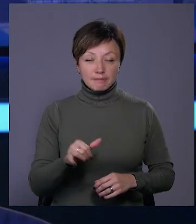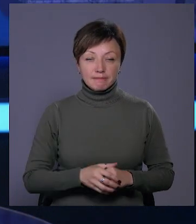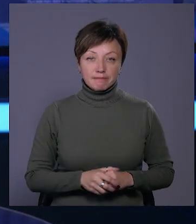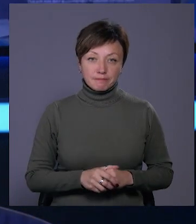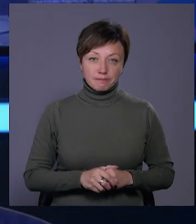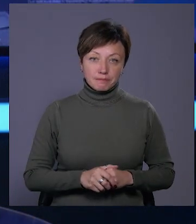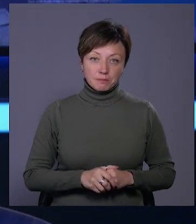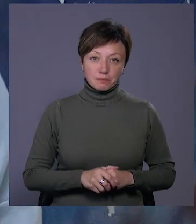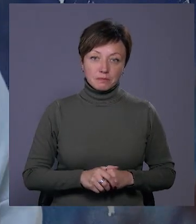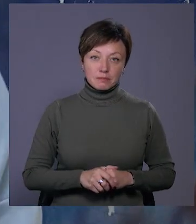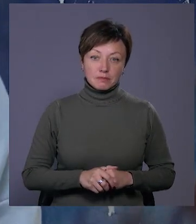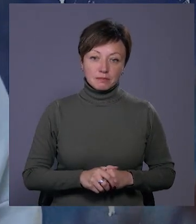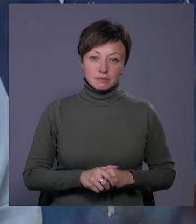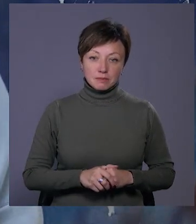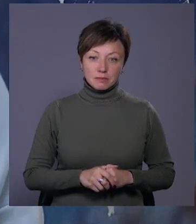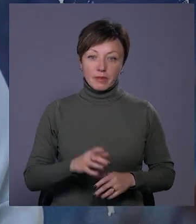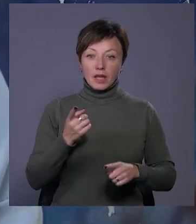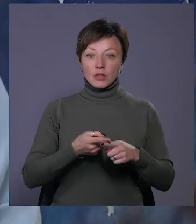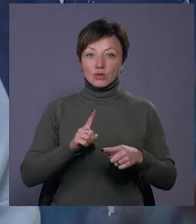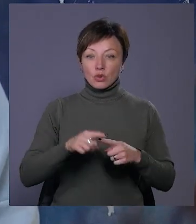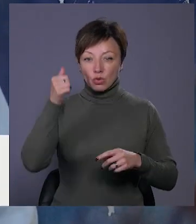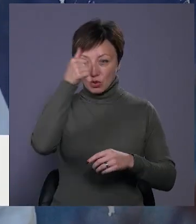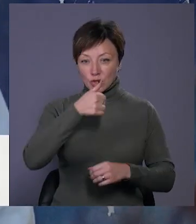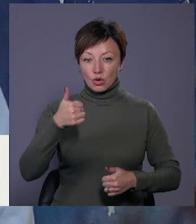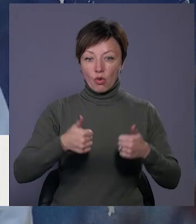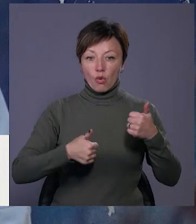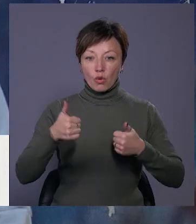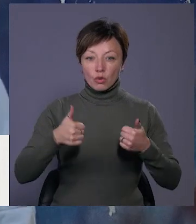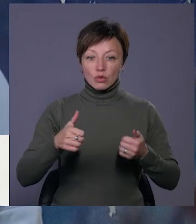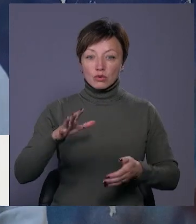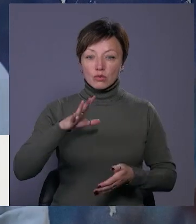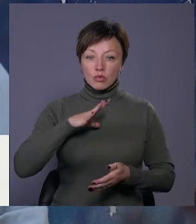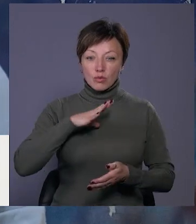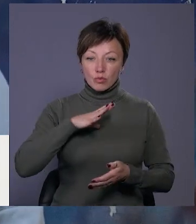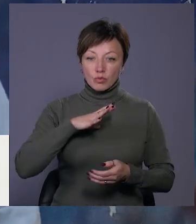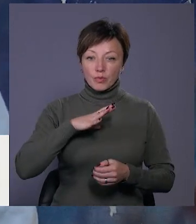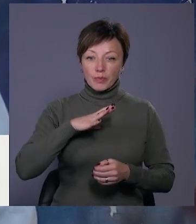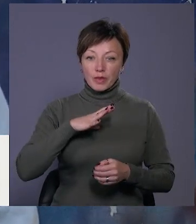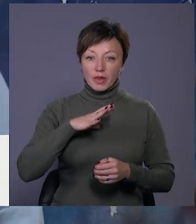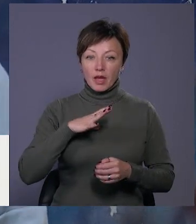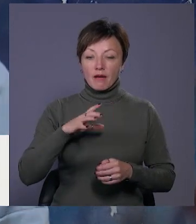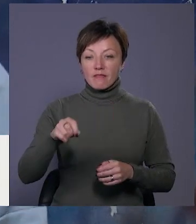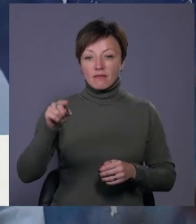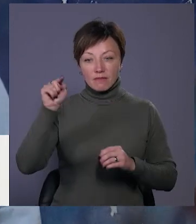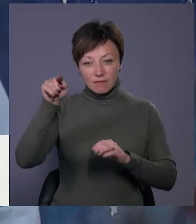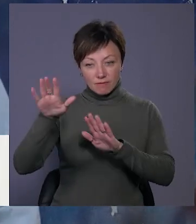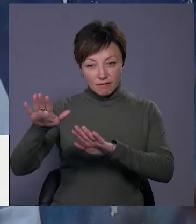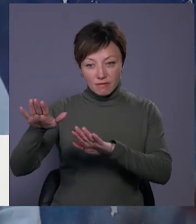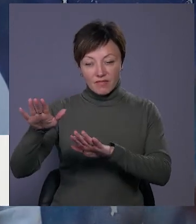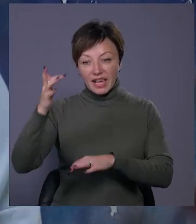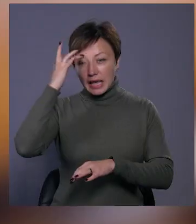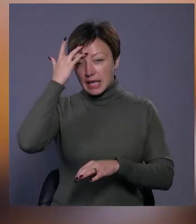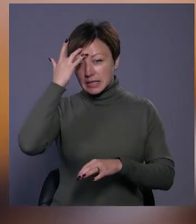Федьковича. Цьогоріч конкурс базувався у Індії, проте через